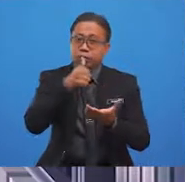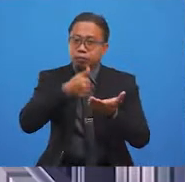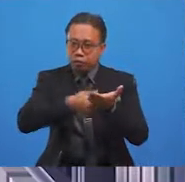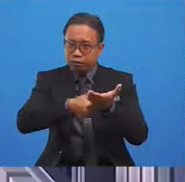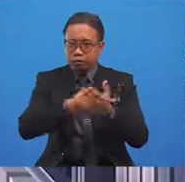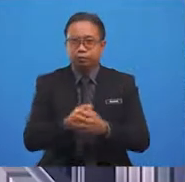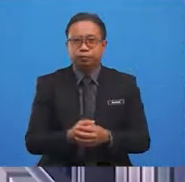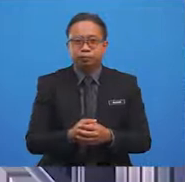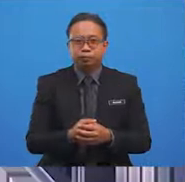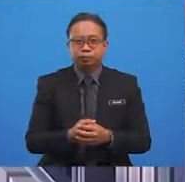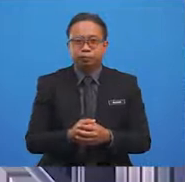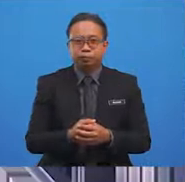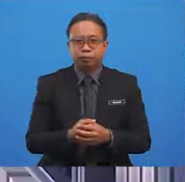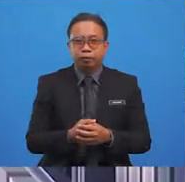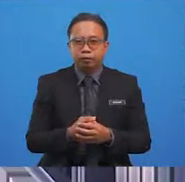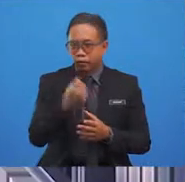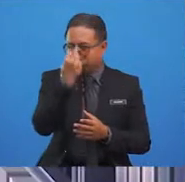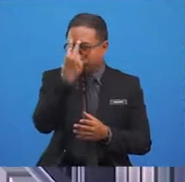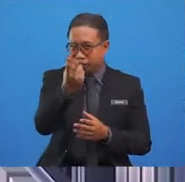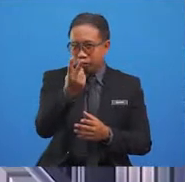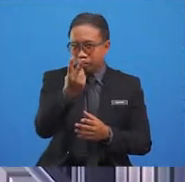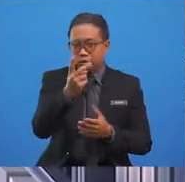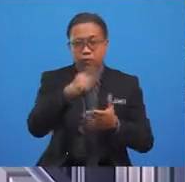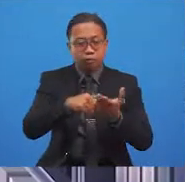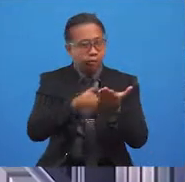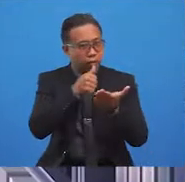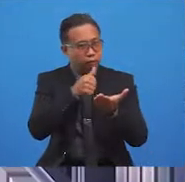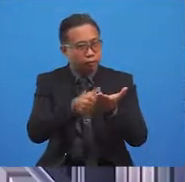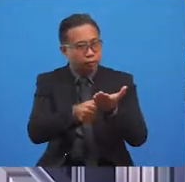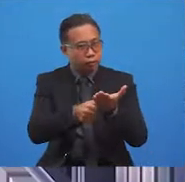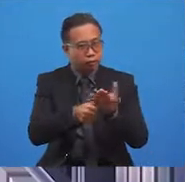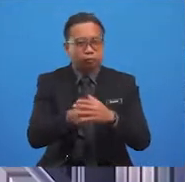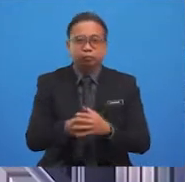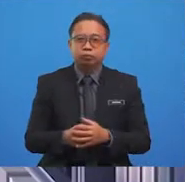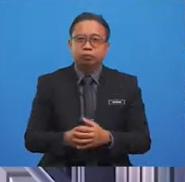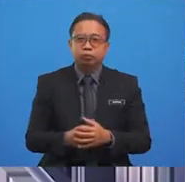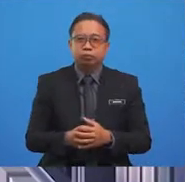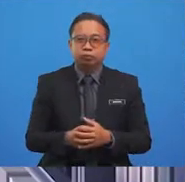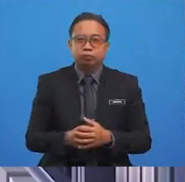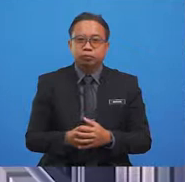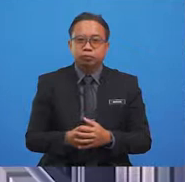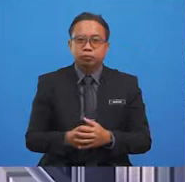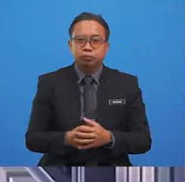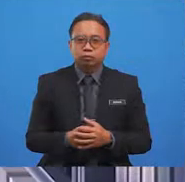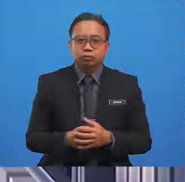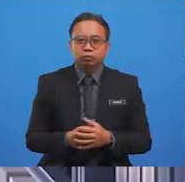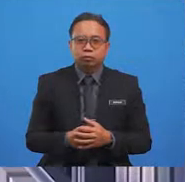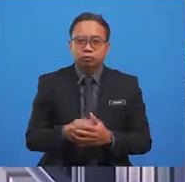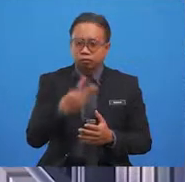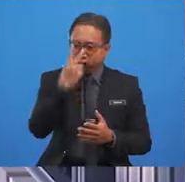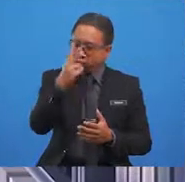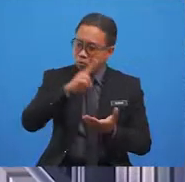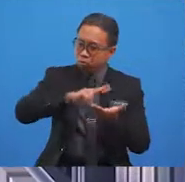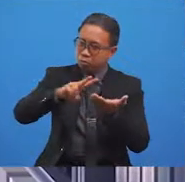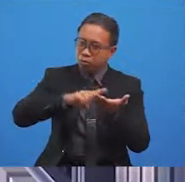I think first, we should check if the envelope is for us. It will be rude to read